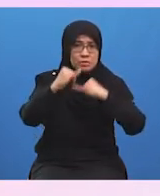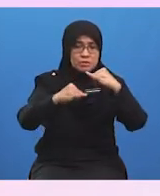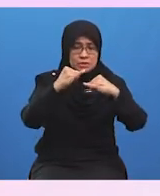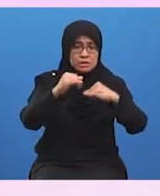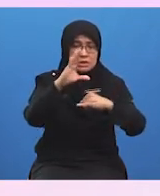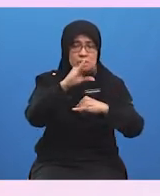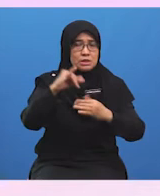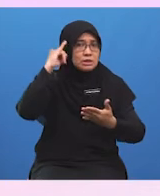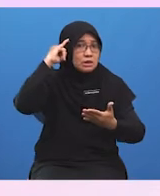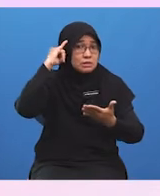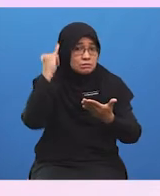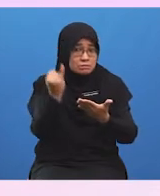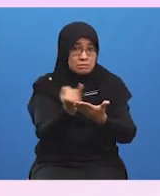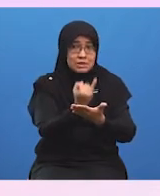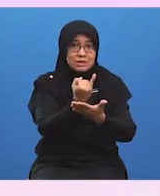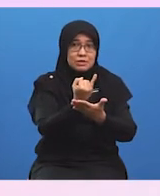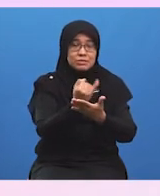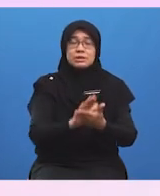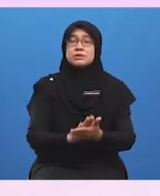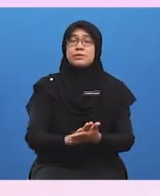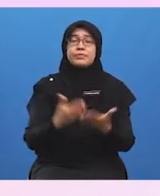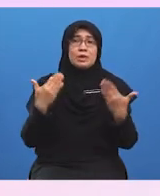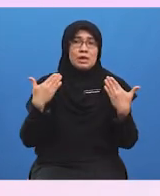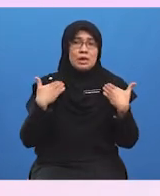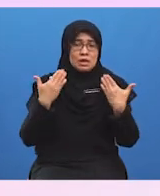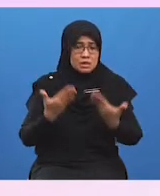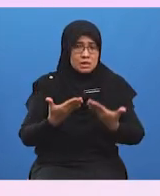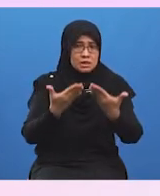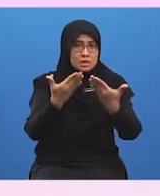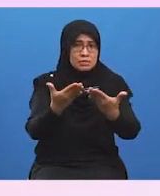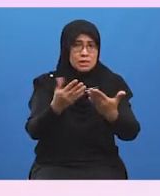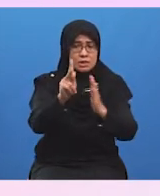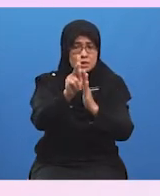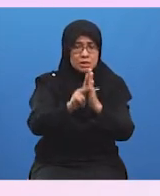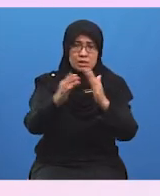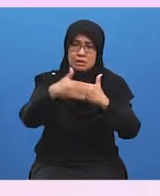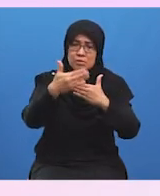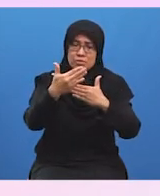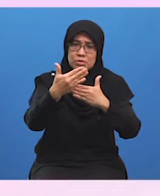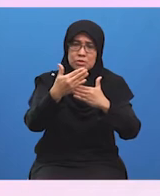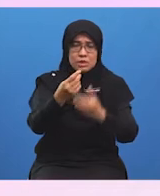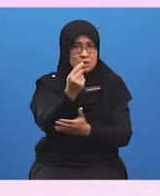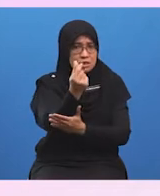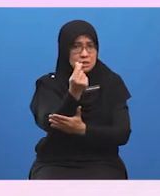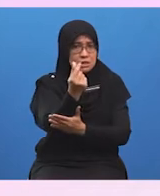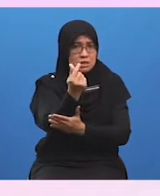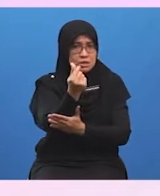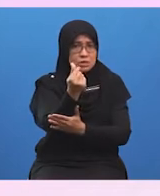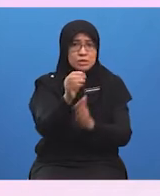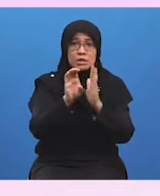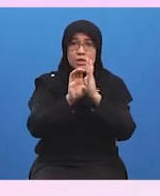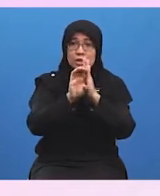Agensi ini juga menyediakan kemudahan pembiayaan seperti skim pembiayaan